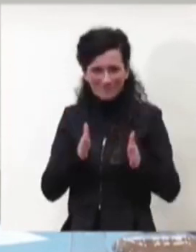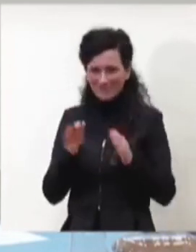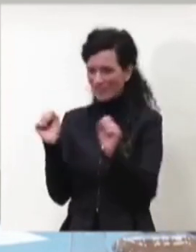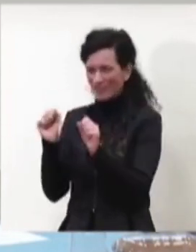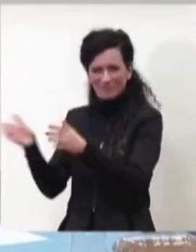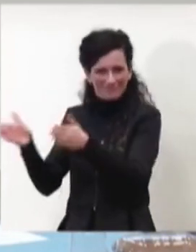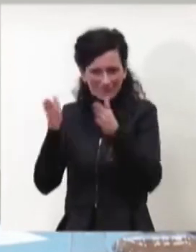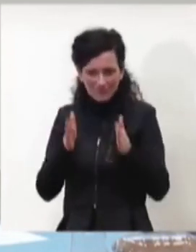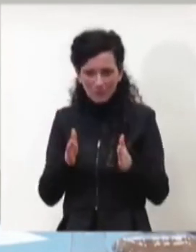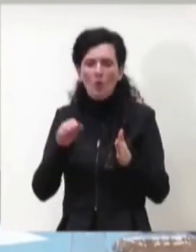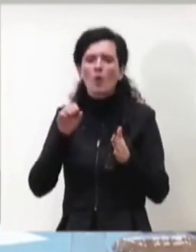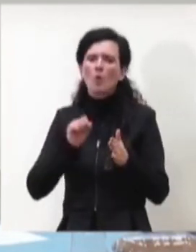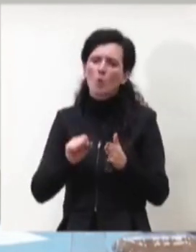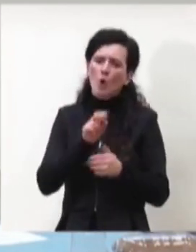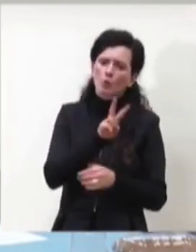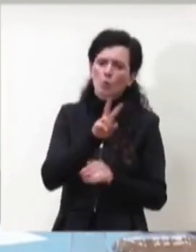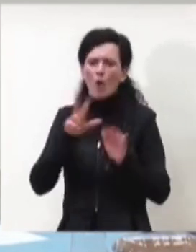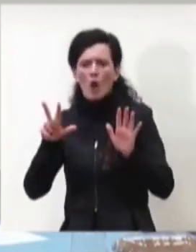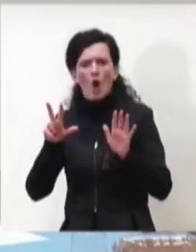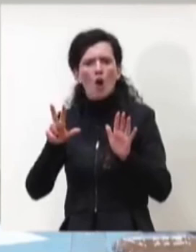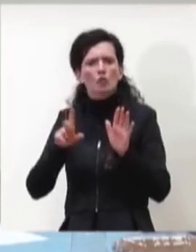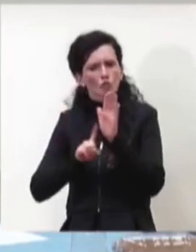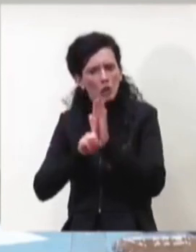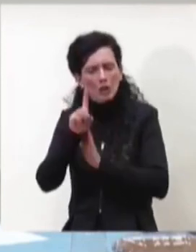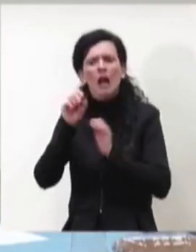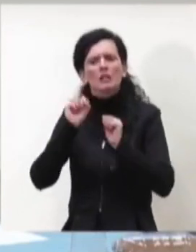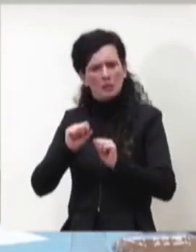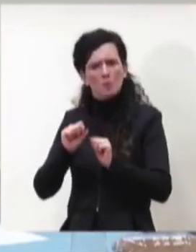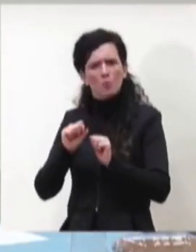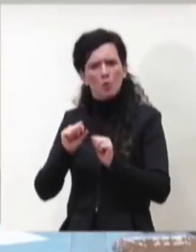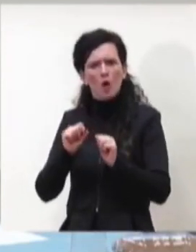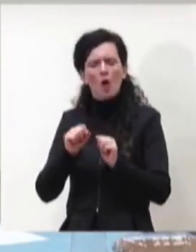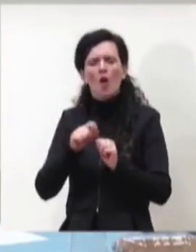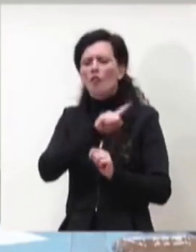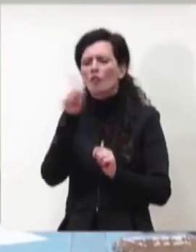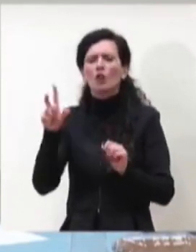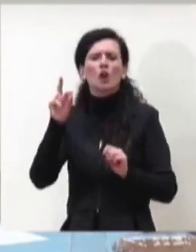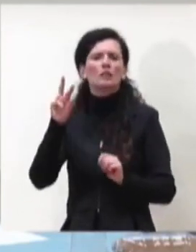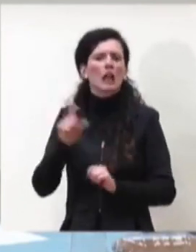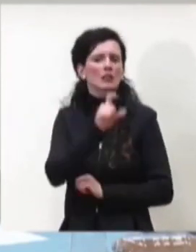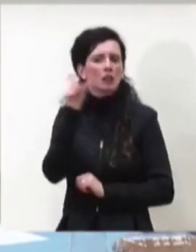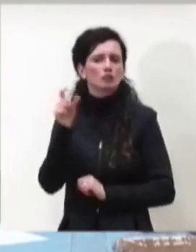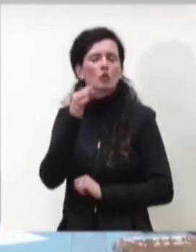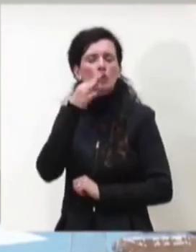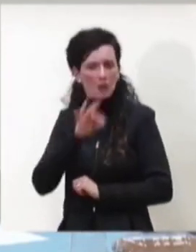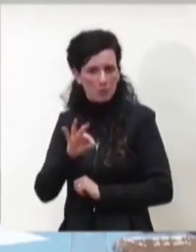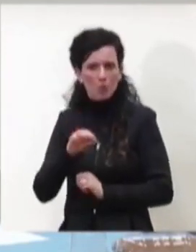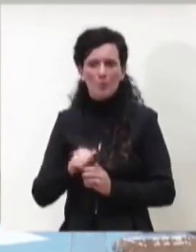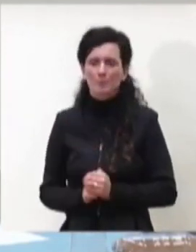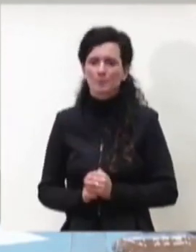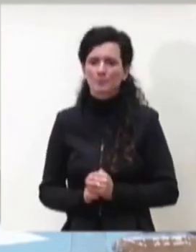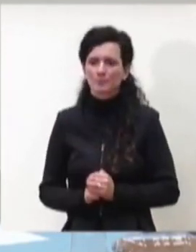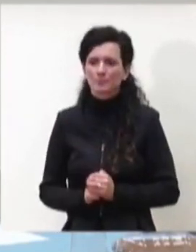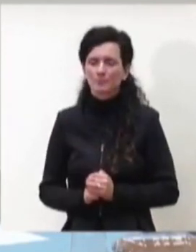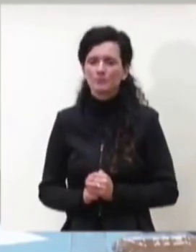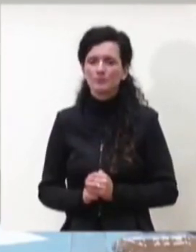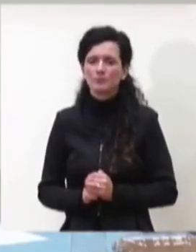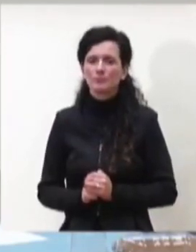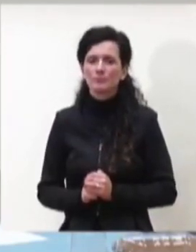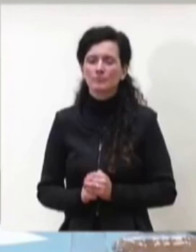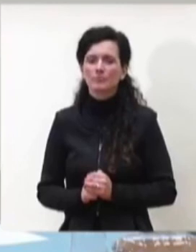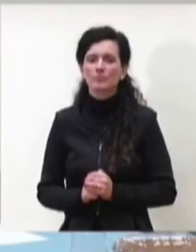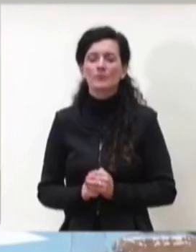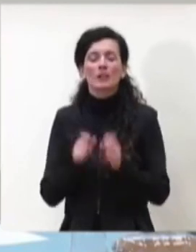gradi per 30 giorni. Per quel che riguarda il profilo di sicurezza è assolutamente